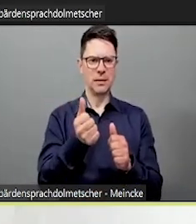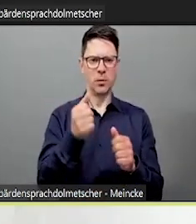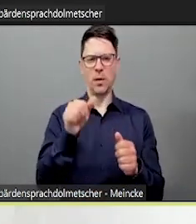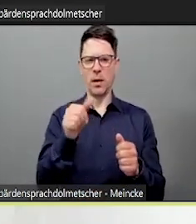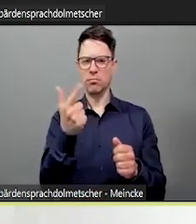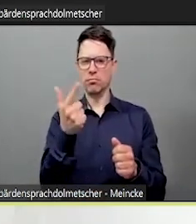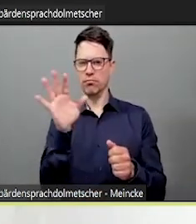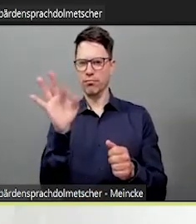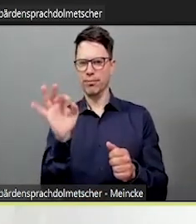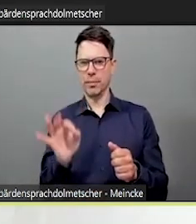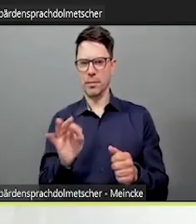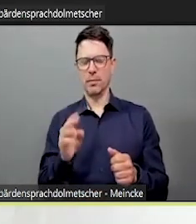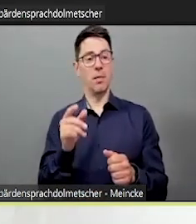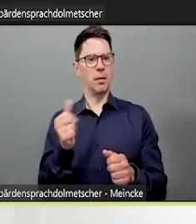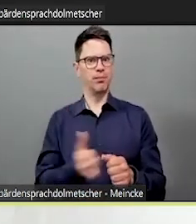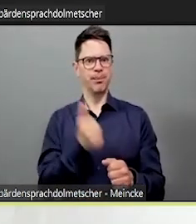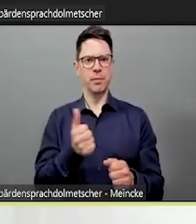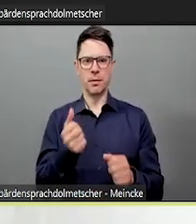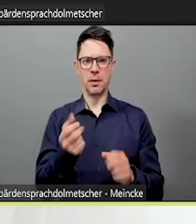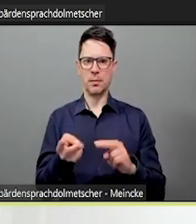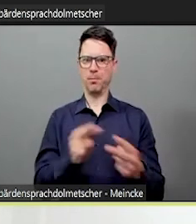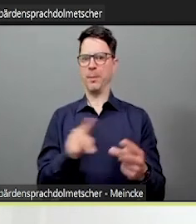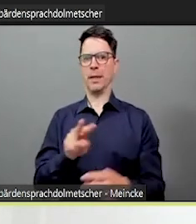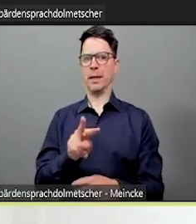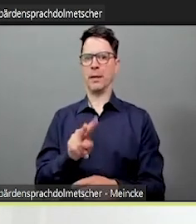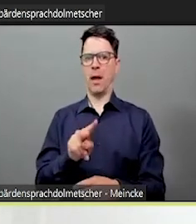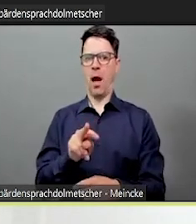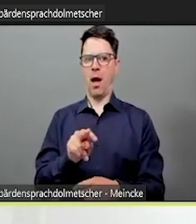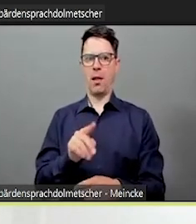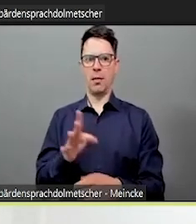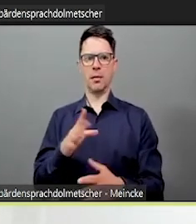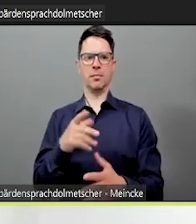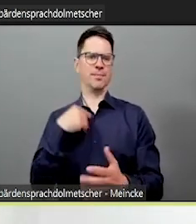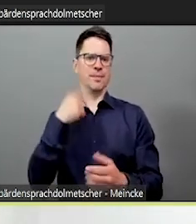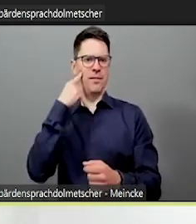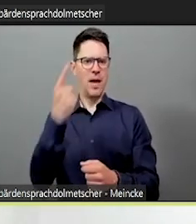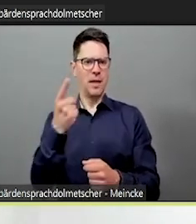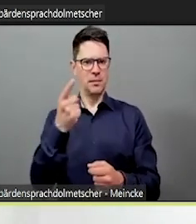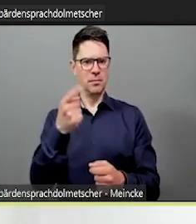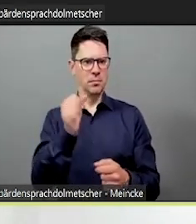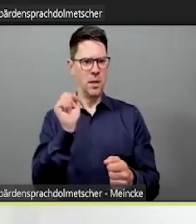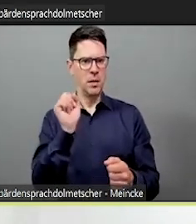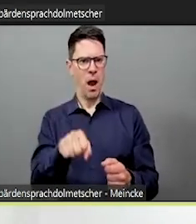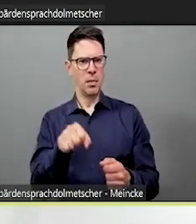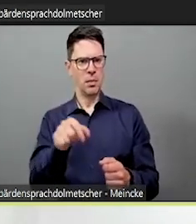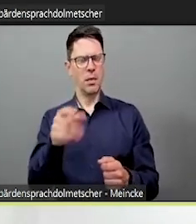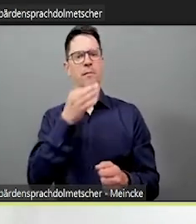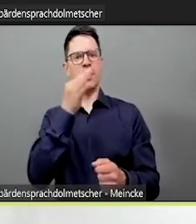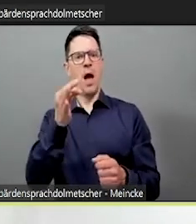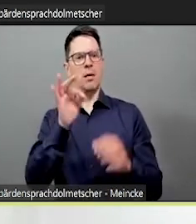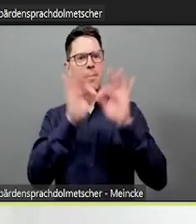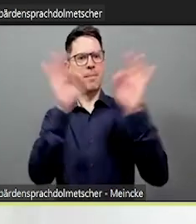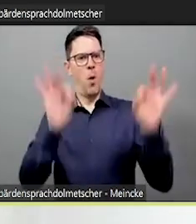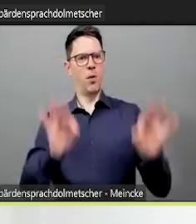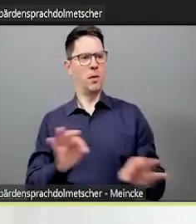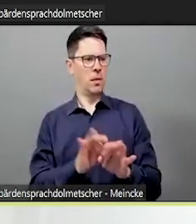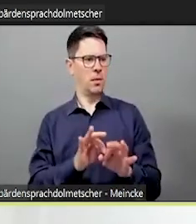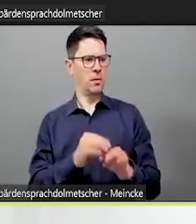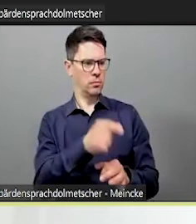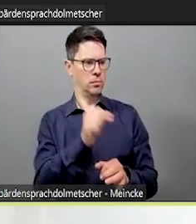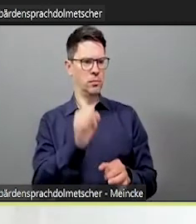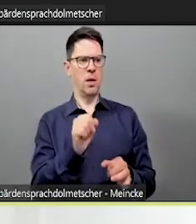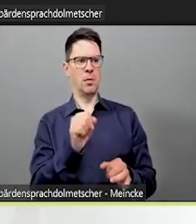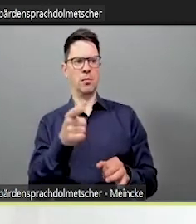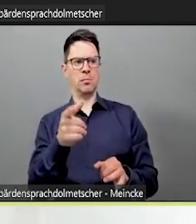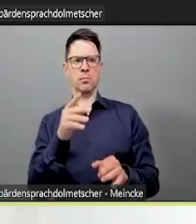und dass schon eine bestimmte Community vorhanden ist, die natürlich noch nicht da sein kann, wenn man sich noch gar nicht kennt. Das heißt, Sie kriegen